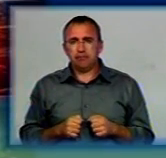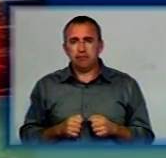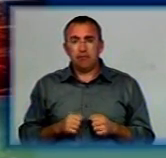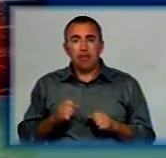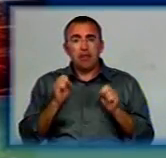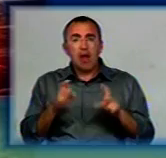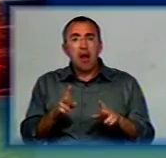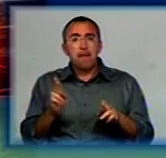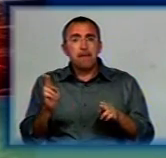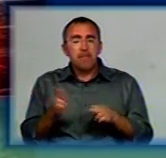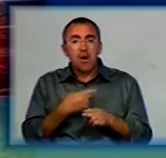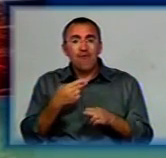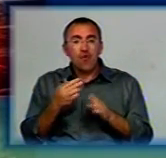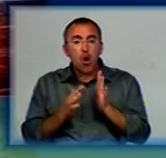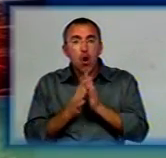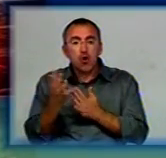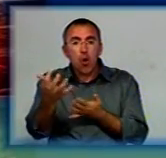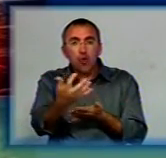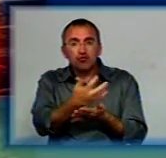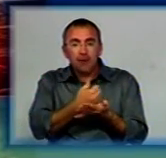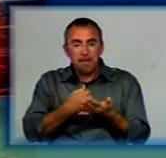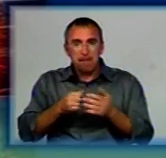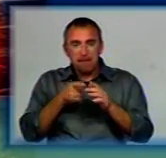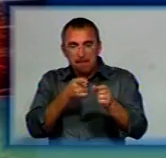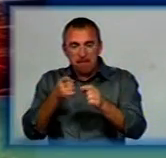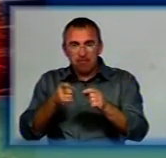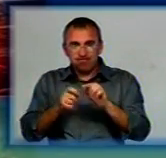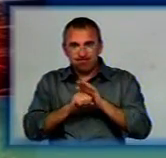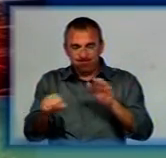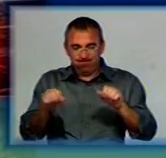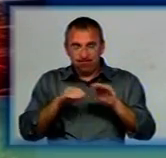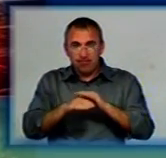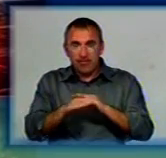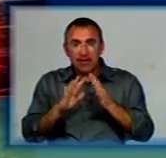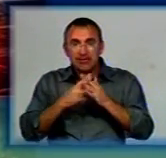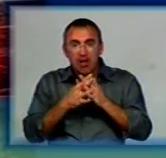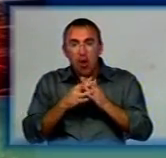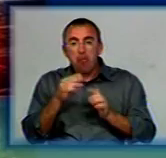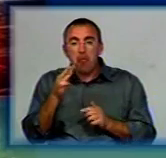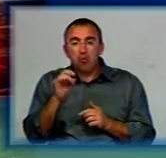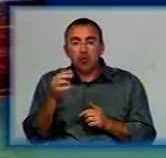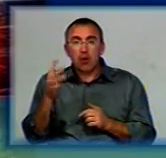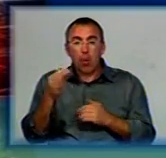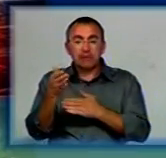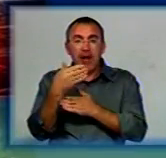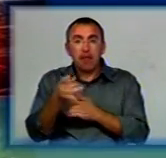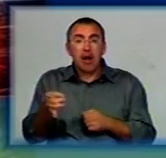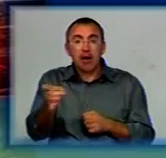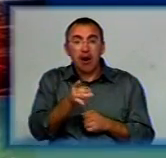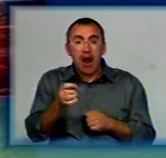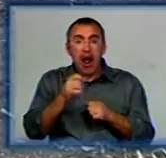Небезпечний врожай за старілу мінометну міну знайшла у себе на присадибній ділянці жителька села Мошорино Знамінського району.